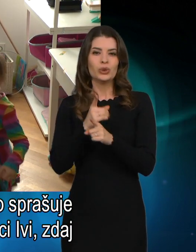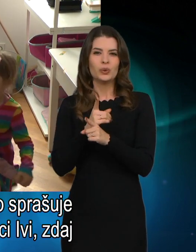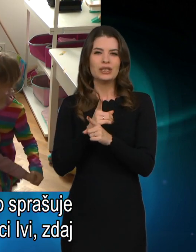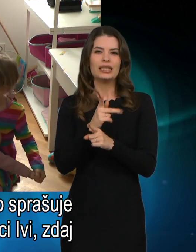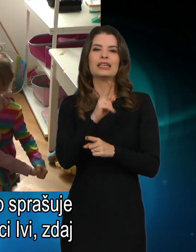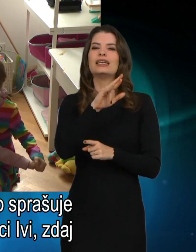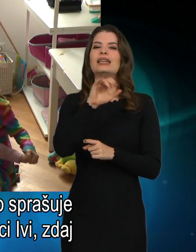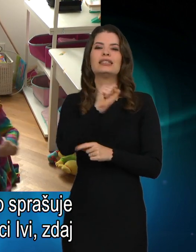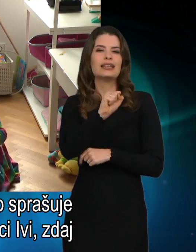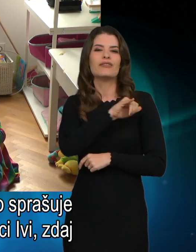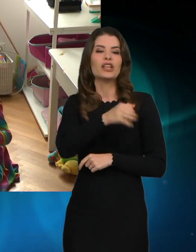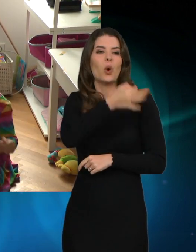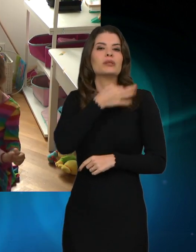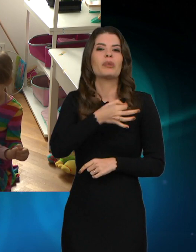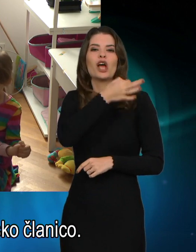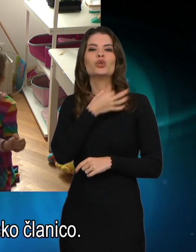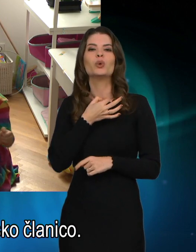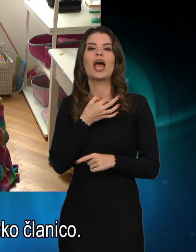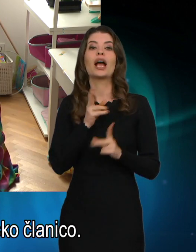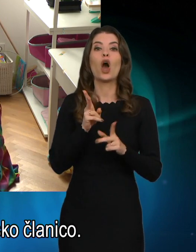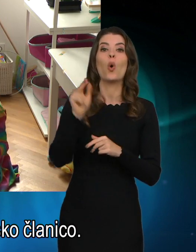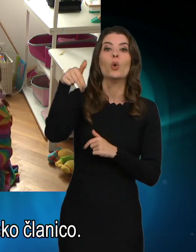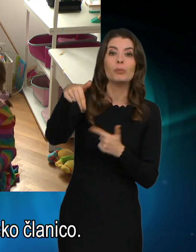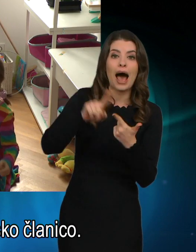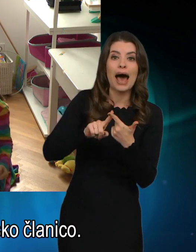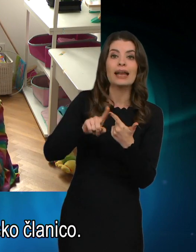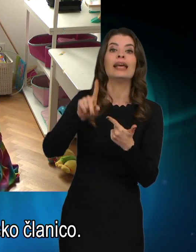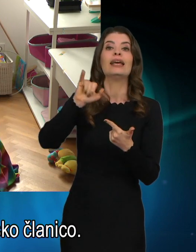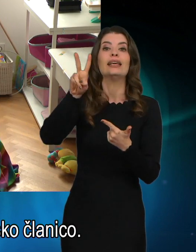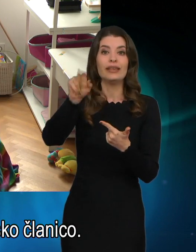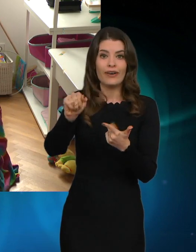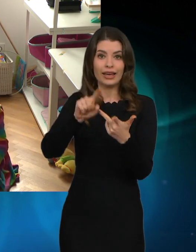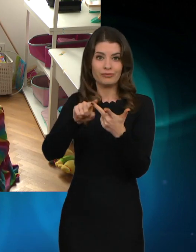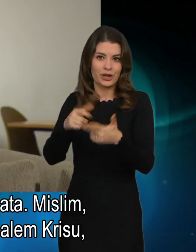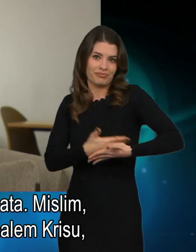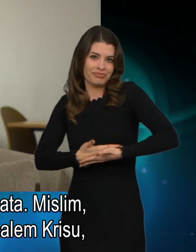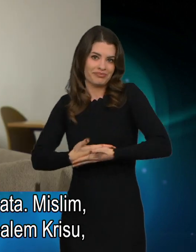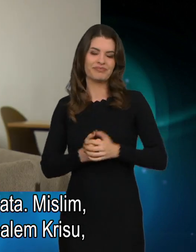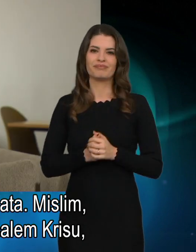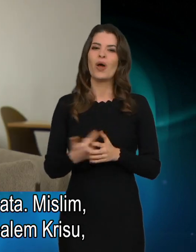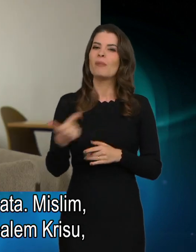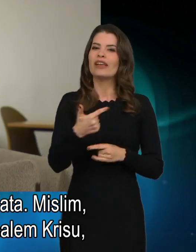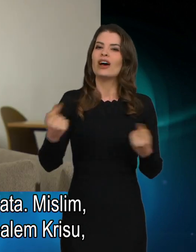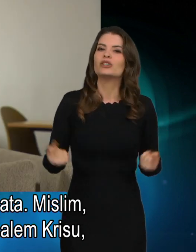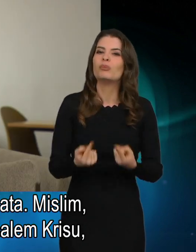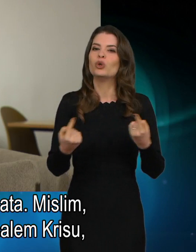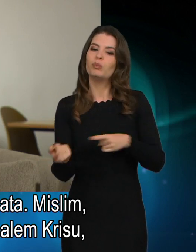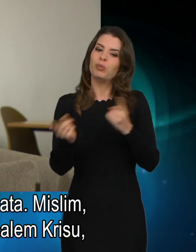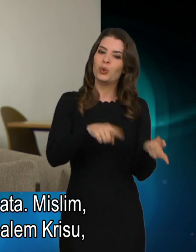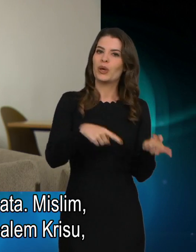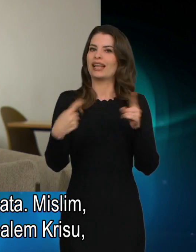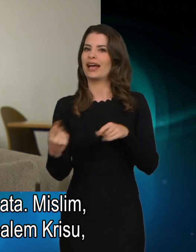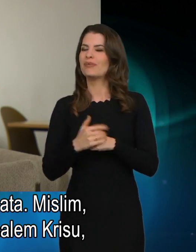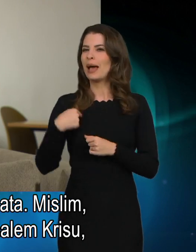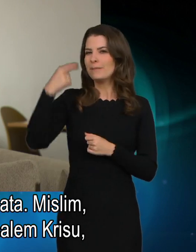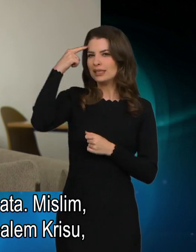me sprašuje po Urbano, po sestri civi, zdaj imajo še novo družinsko članico. Druh druzga spodbujata, mislim, da Urbano